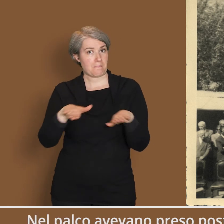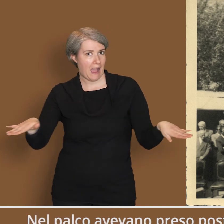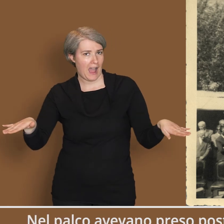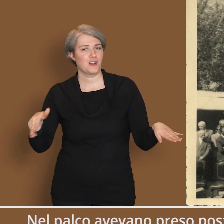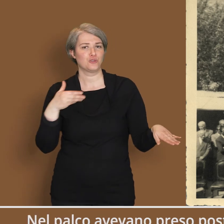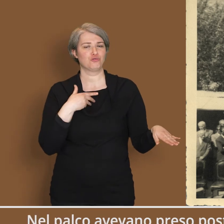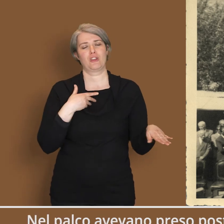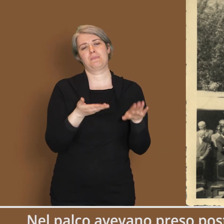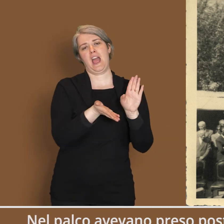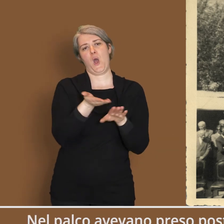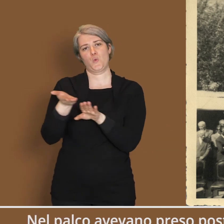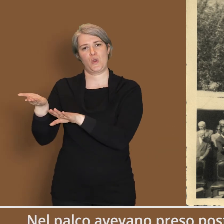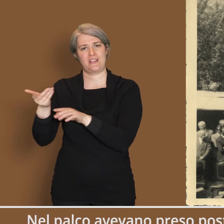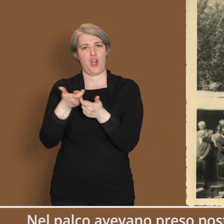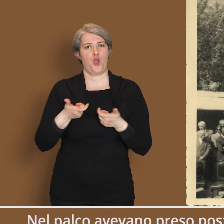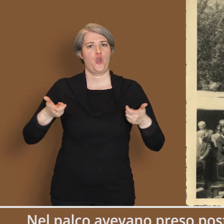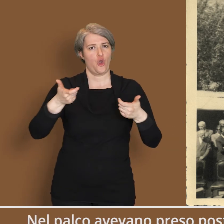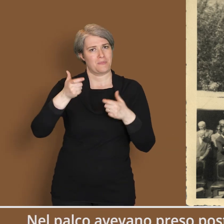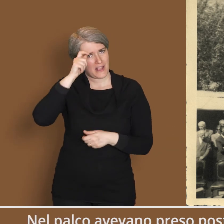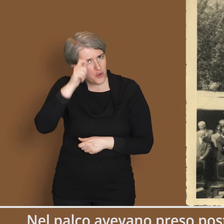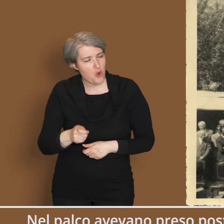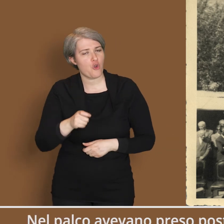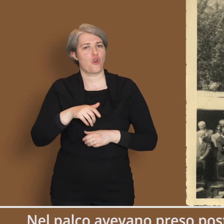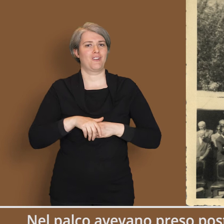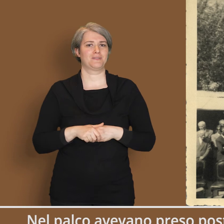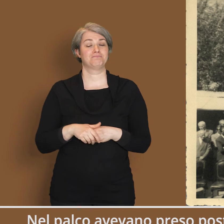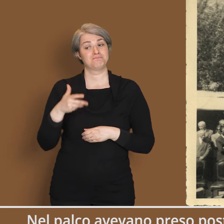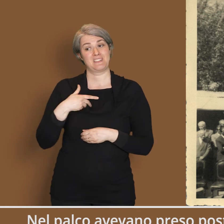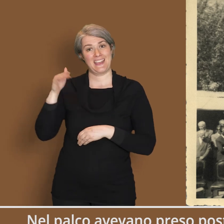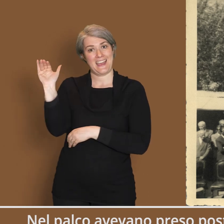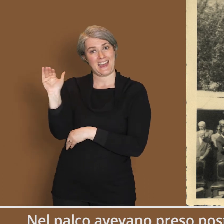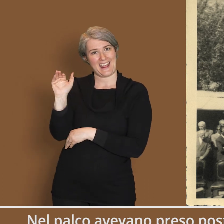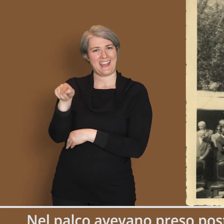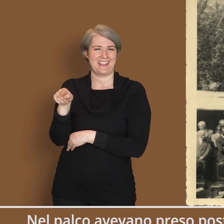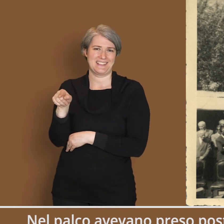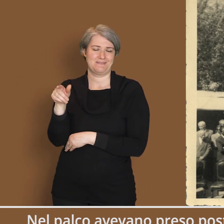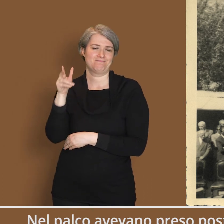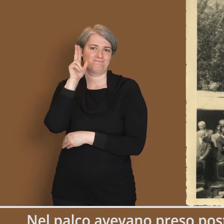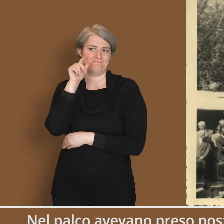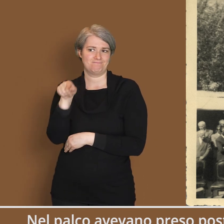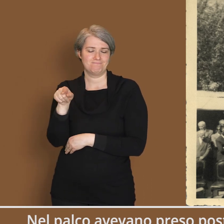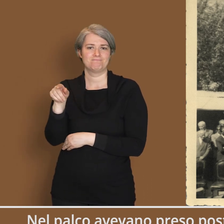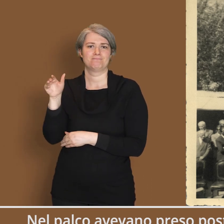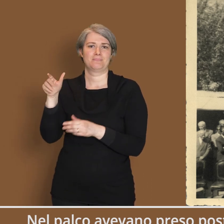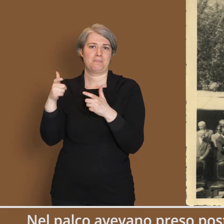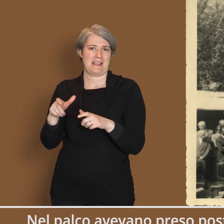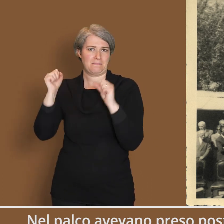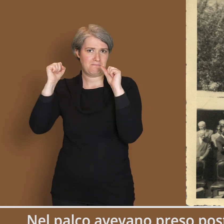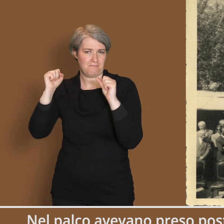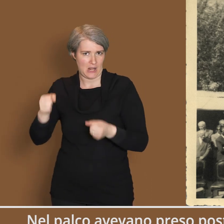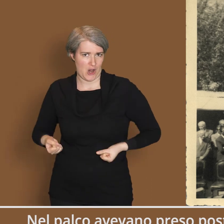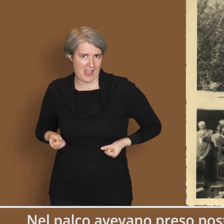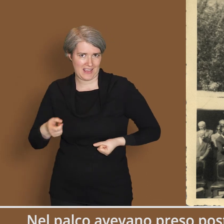Nel palco avevano preso posto le autorità del comitato d'onore. Completavano il quadro le ragazze del paese in costume.